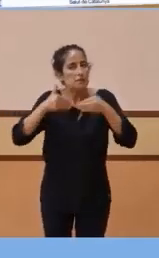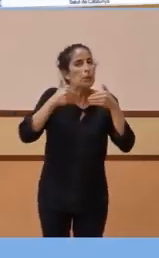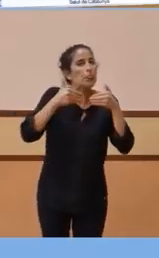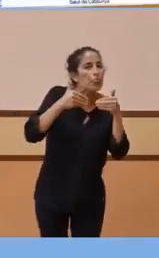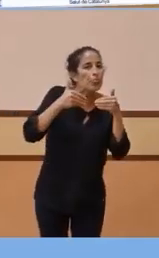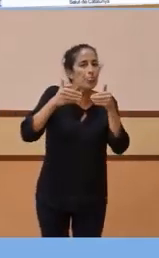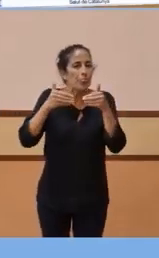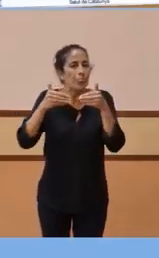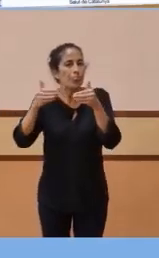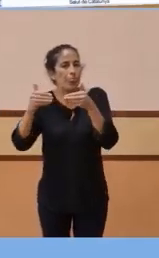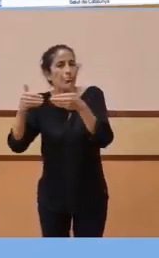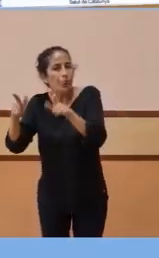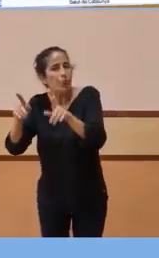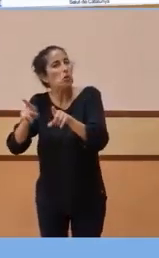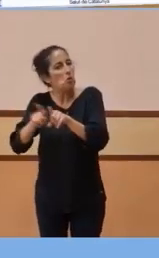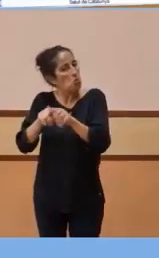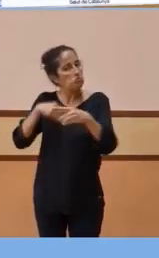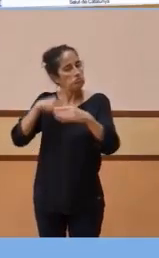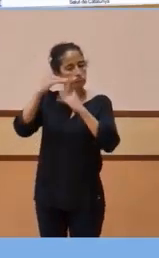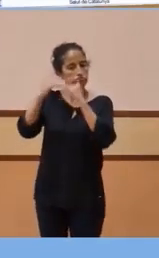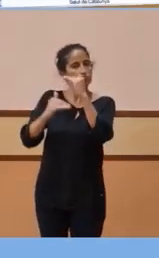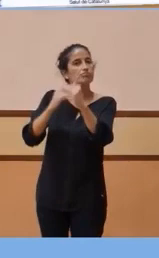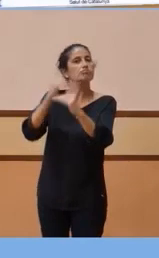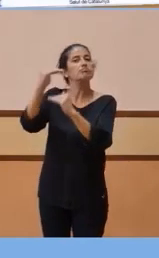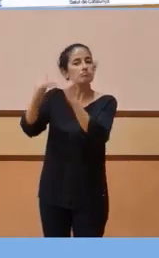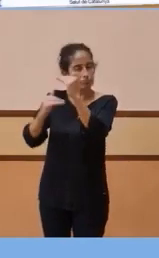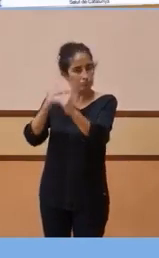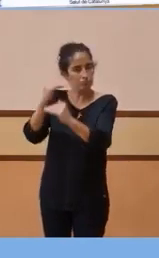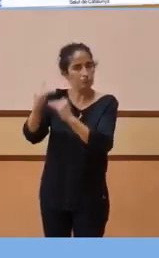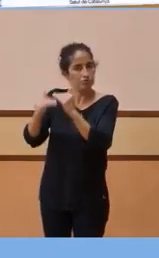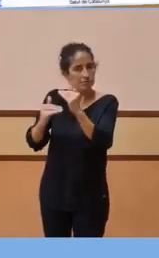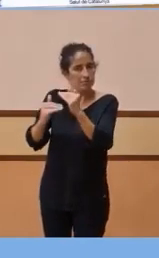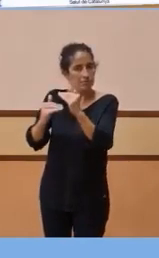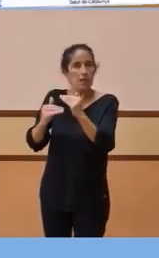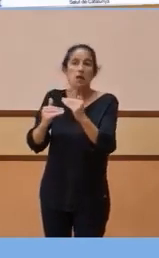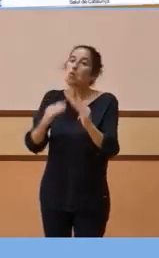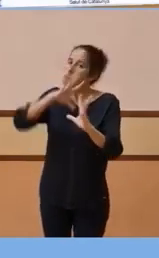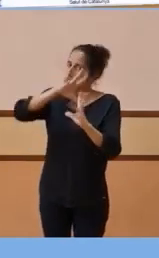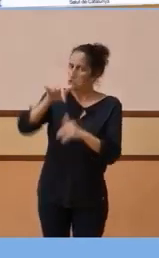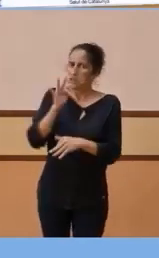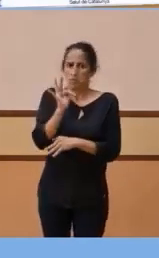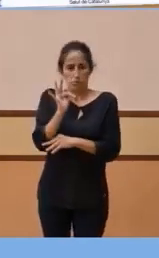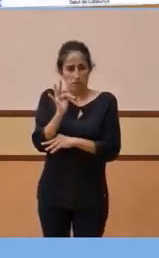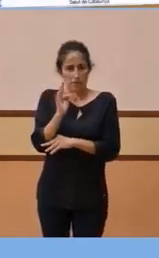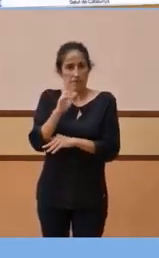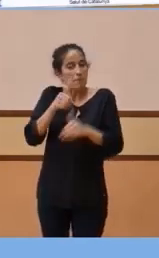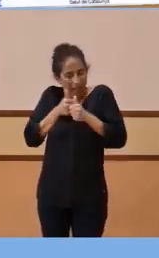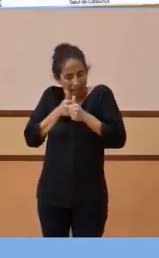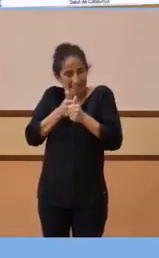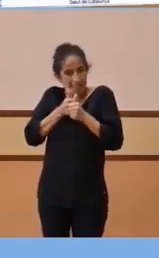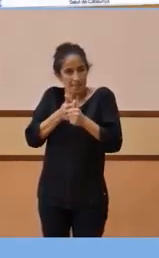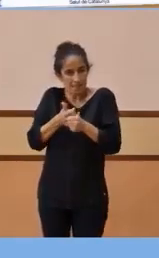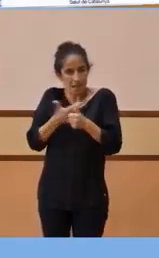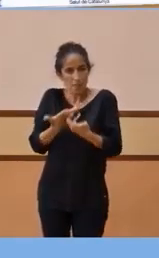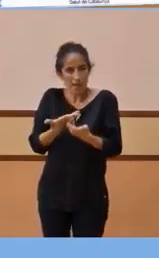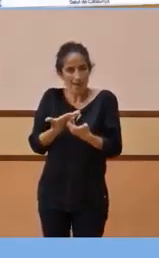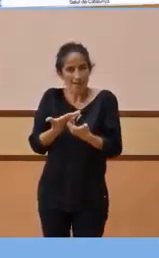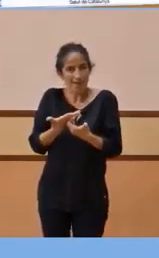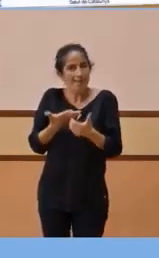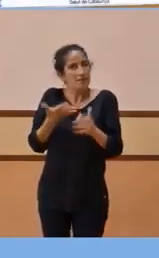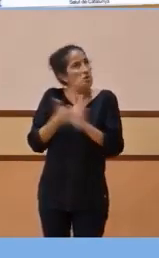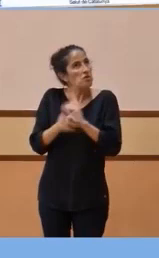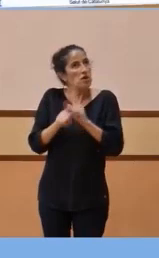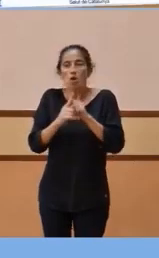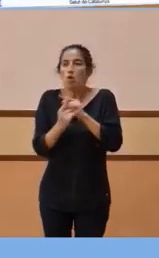obertura progressiva de serveis, etcètera, etcètera, i la bona notícia és que això assistencialment no està generant un